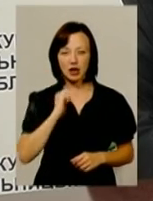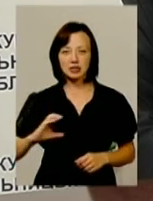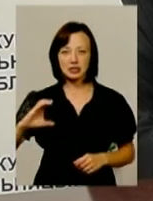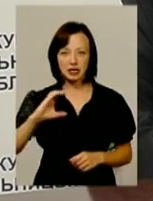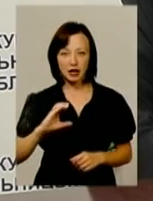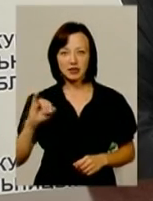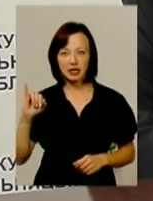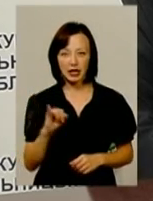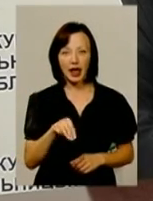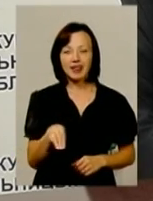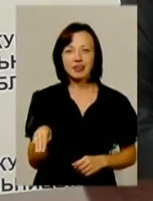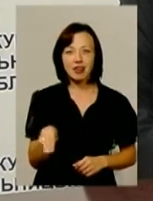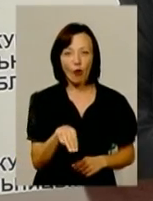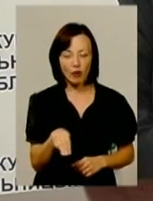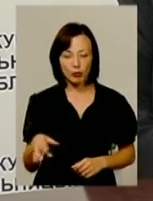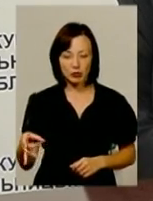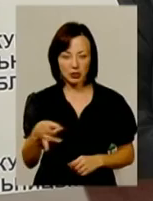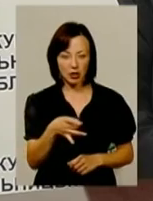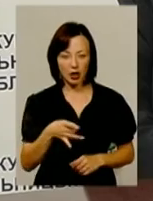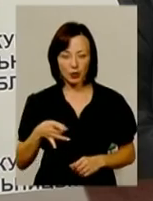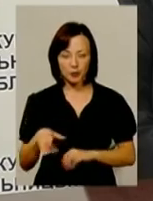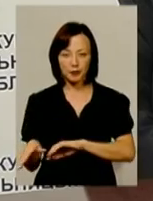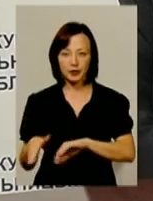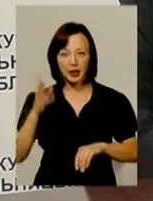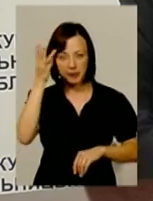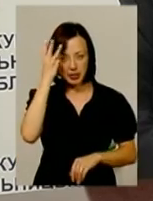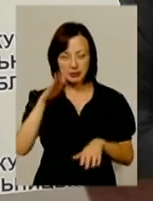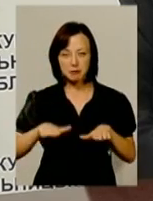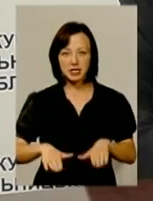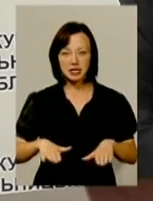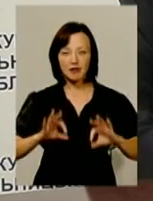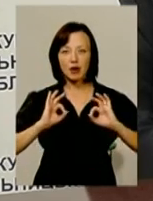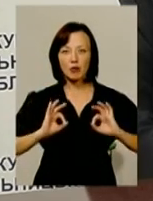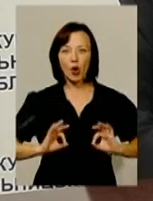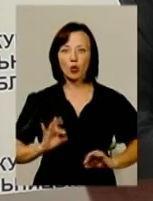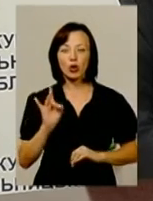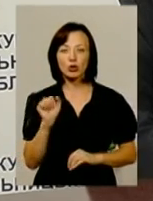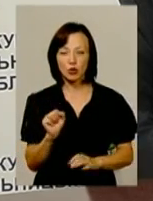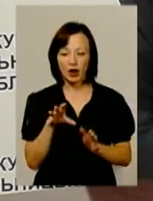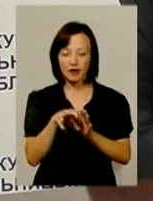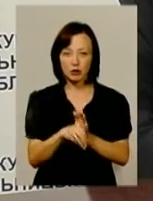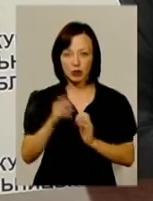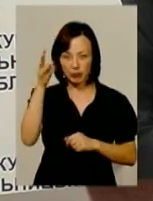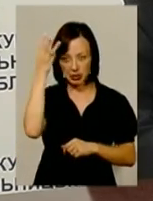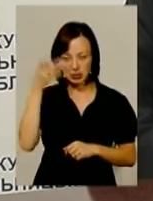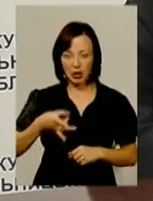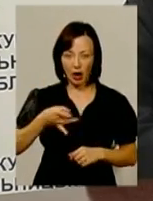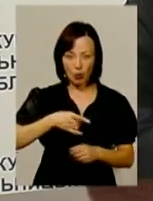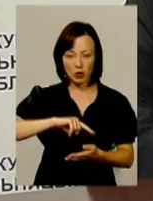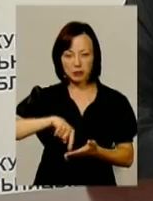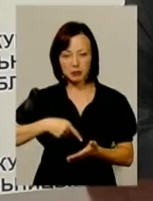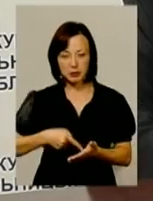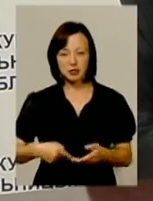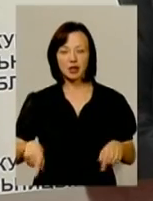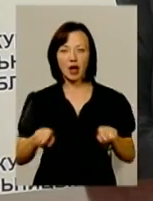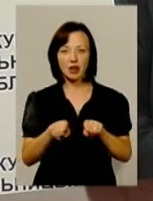Теофіпольський райони. Хмельницька місцева прокуратура, найбільше, до неї вийдуть Хмельницький район, місто, а